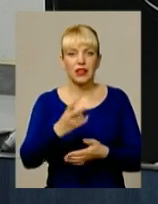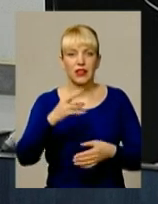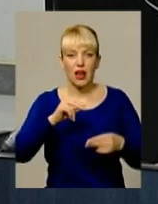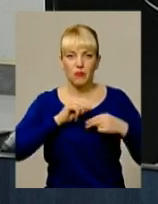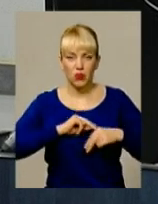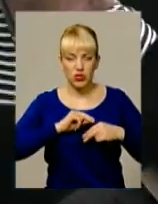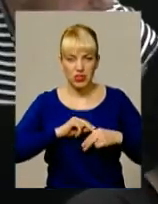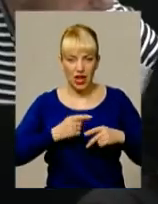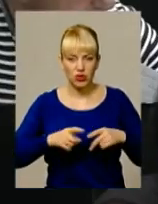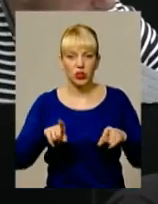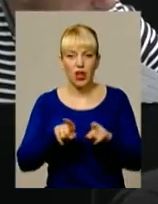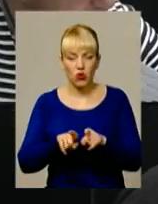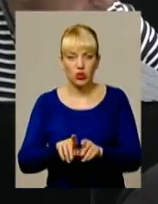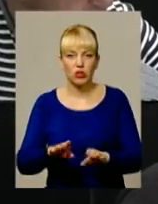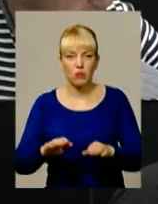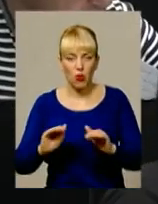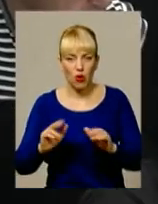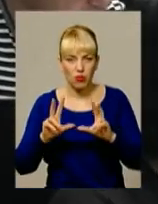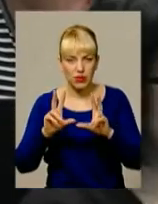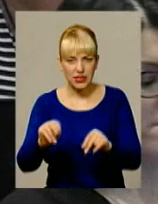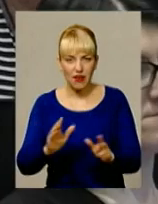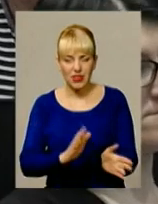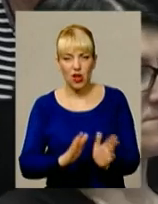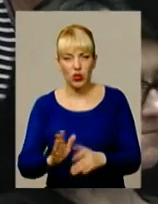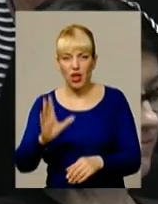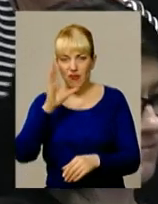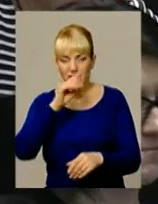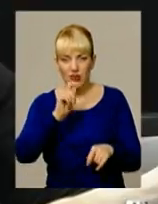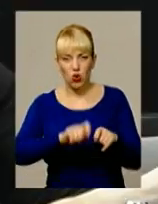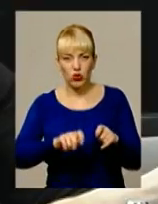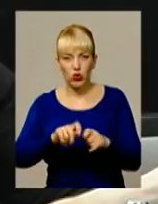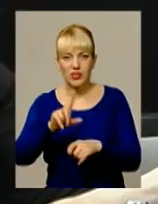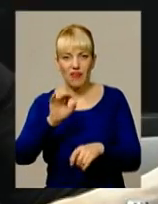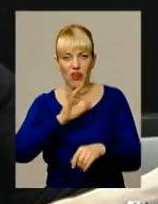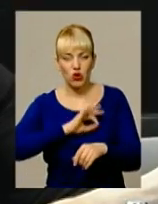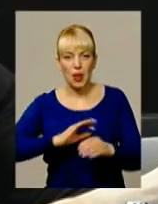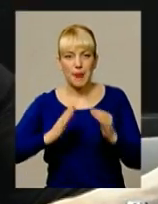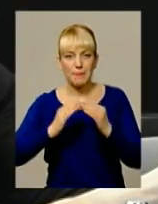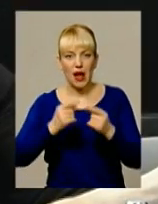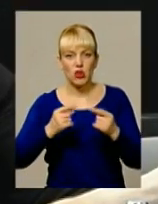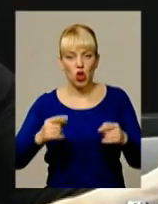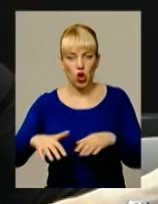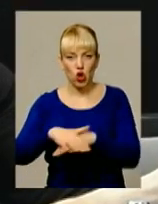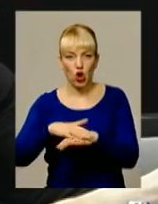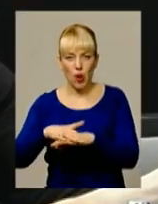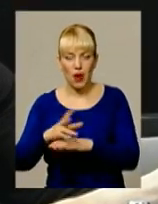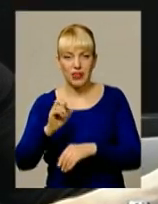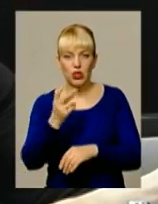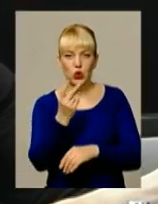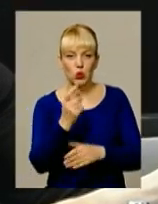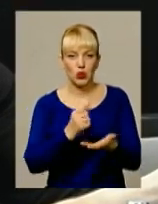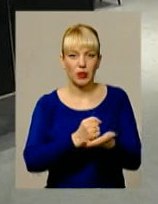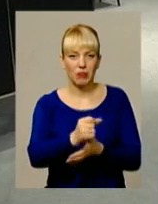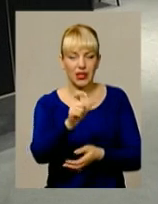комунального майна також пообіцяв налагодити і ефективний контроль за використання майна громади. Другий претендент на крісло у